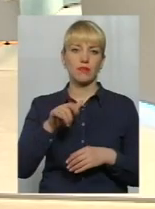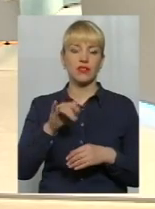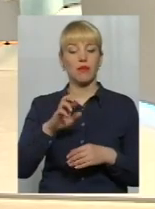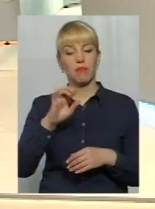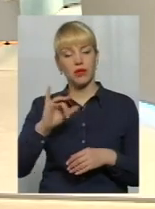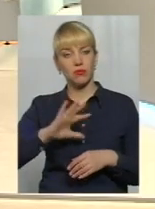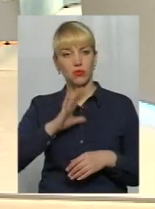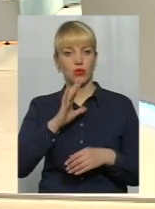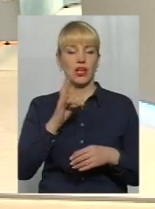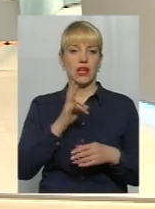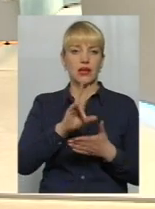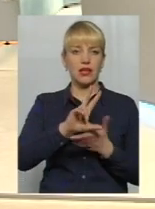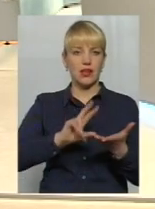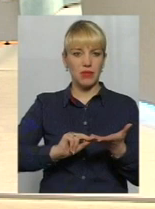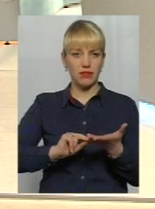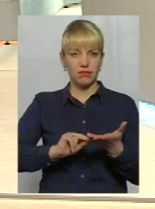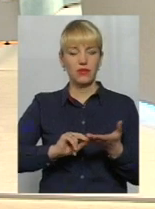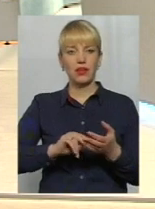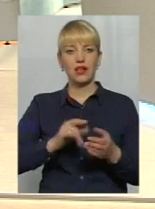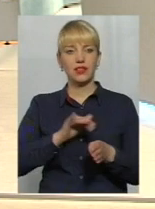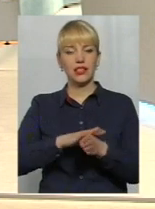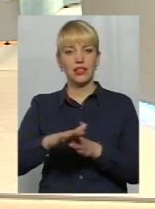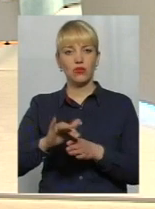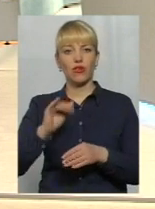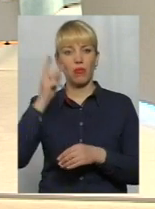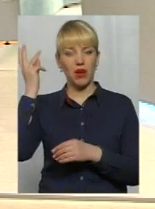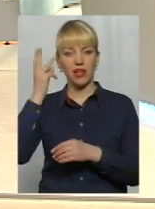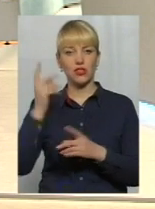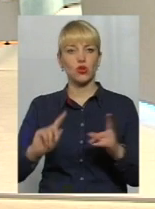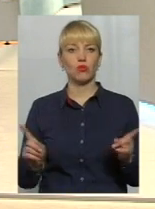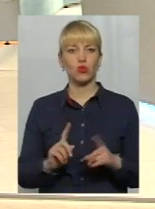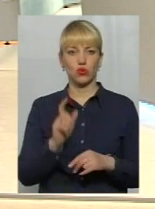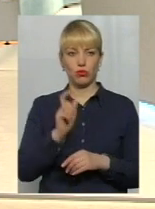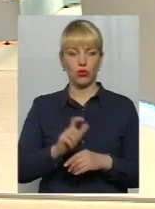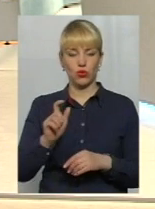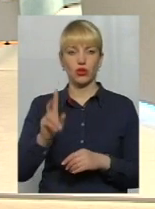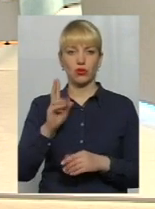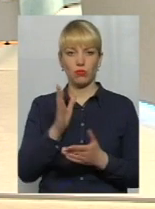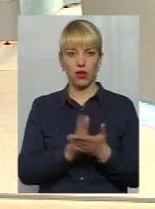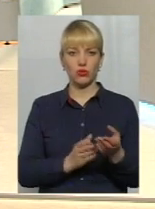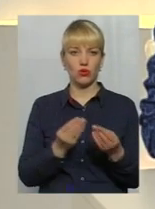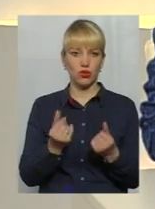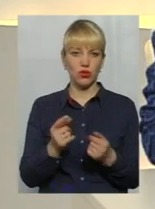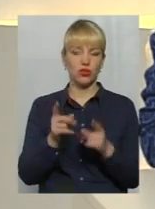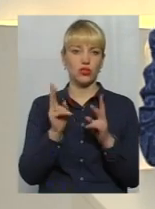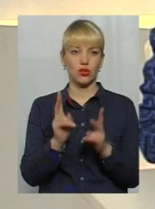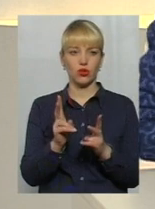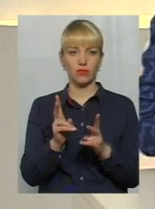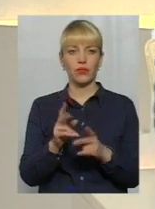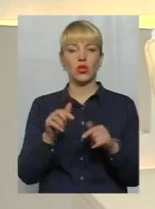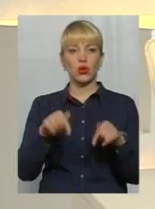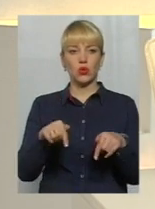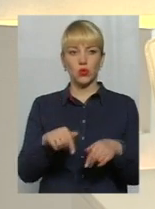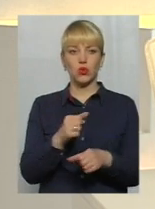реалізувати, перейняти, аби в Хмельницькому люди, які мають гроші, які тут